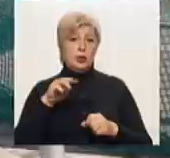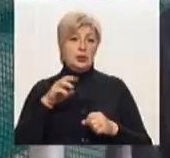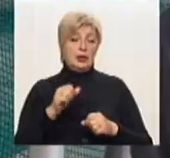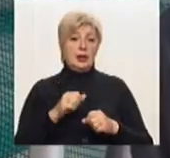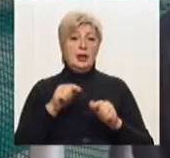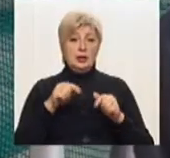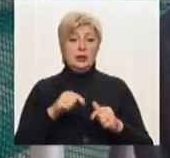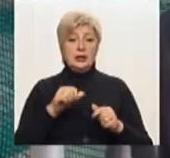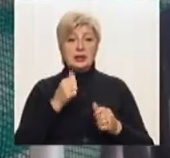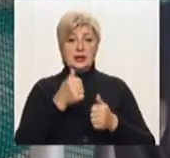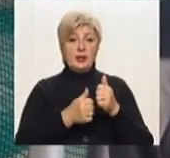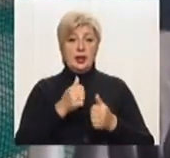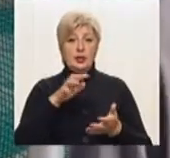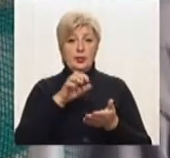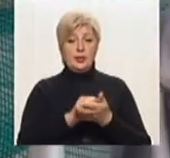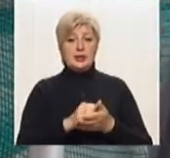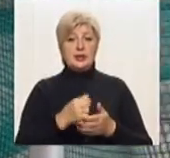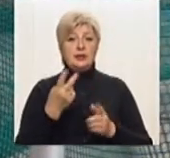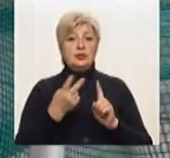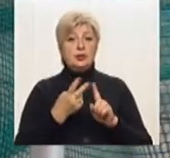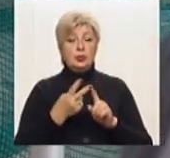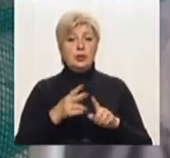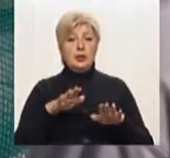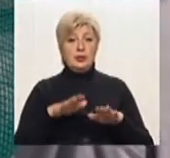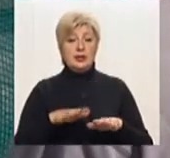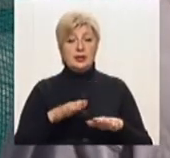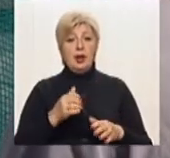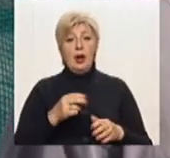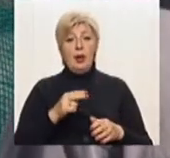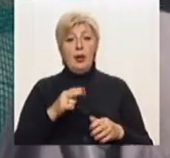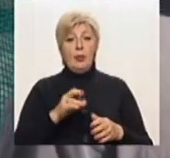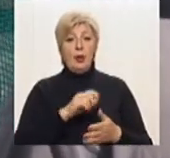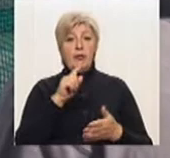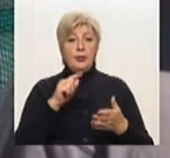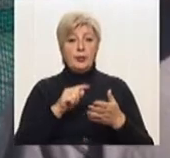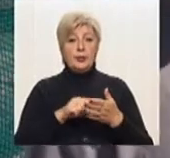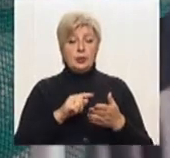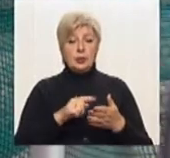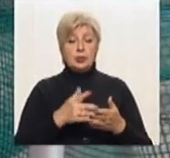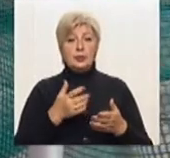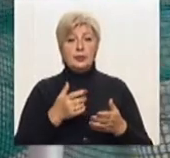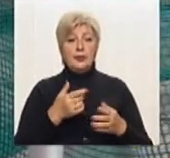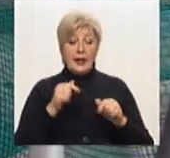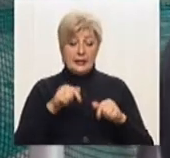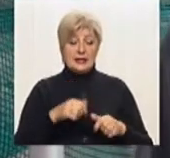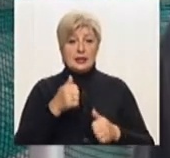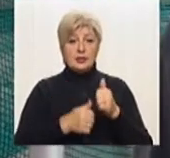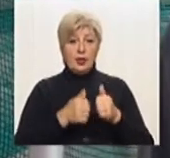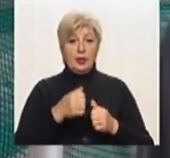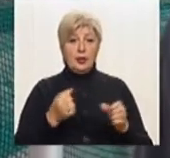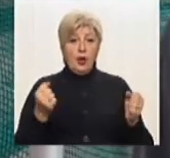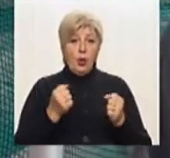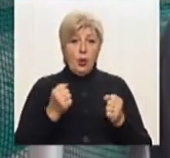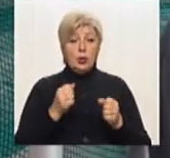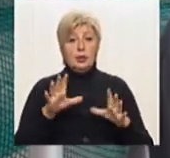змаганнях посів друге місце. По поводу сьогоднішніх соревновань, холодно було. Що стосується цих змагань, холодно,